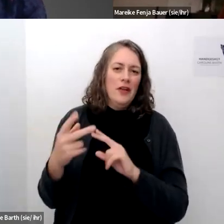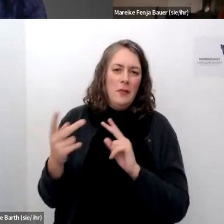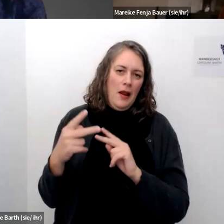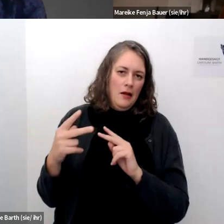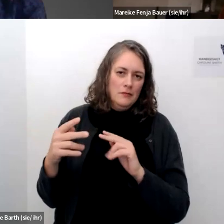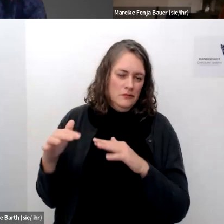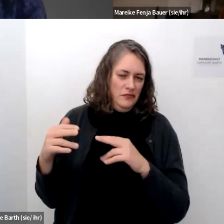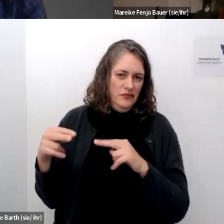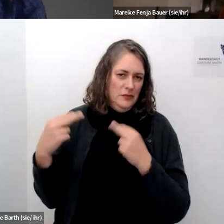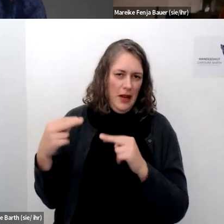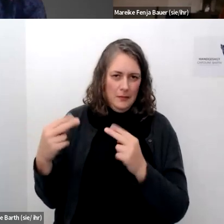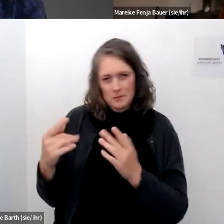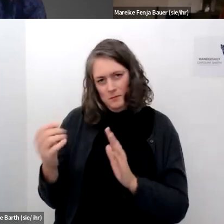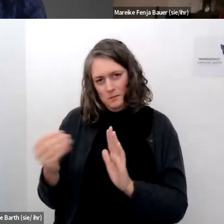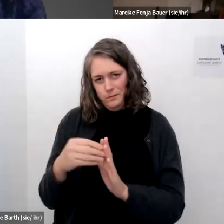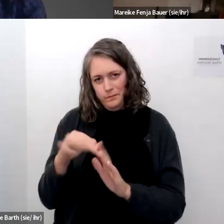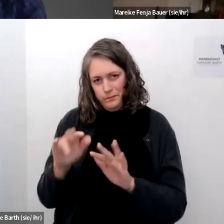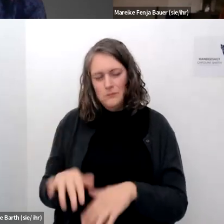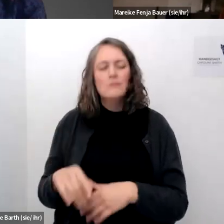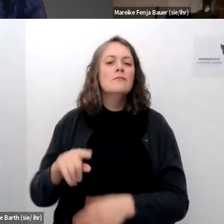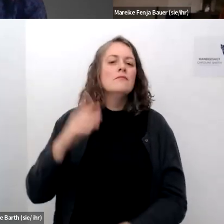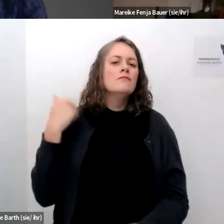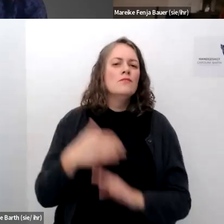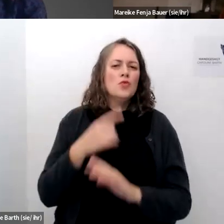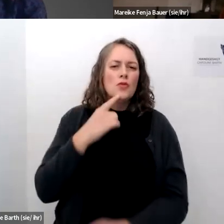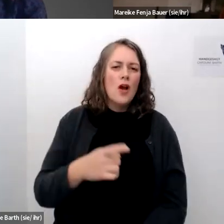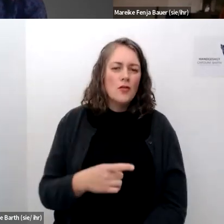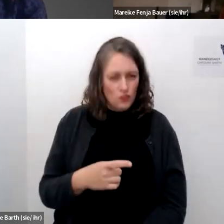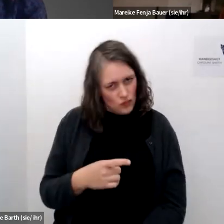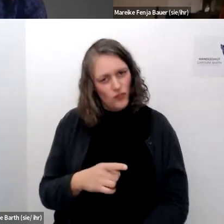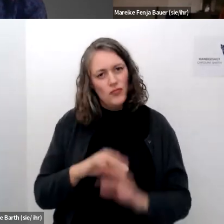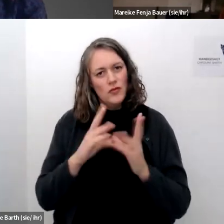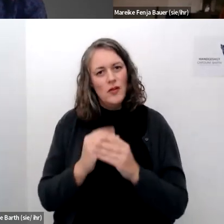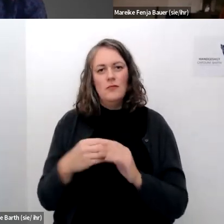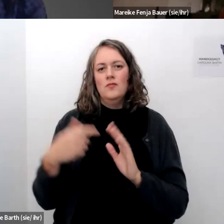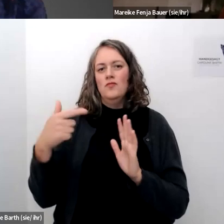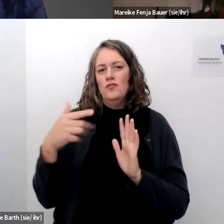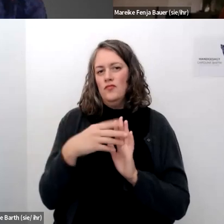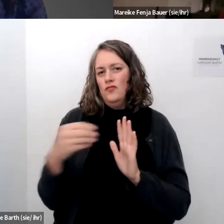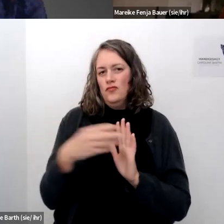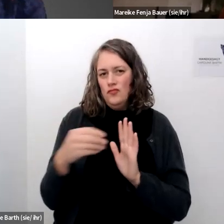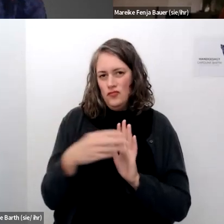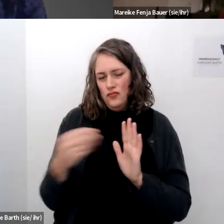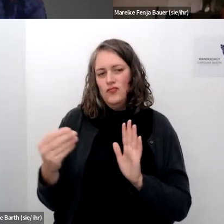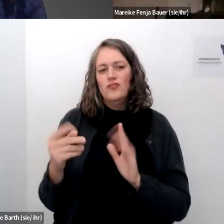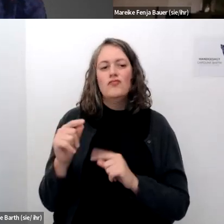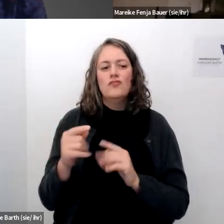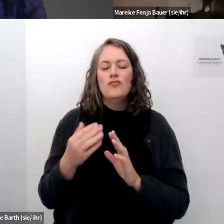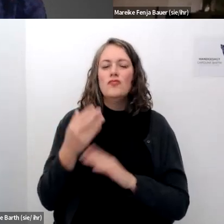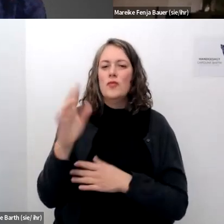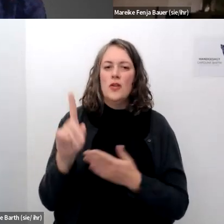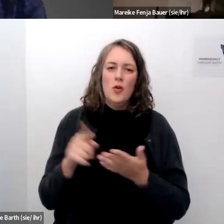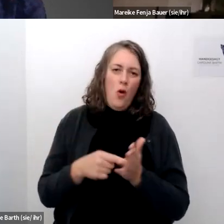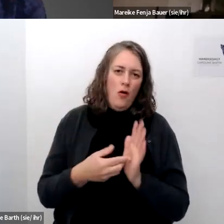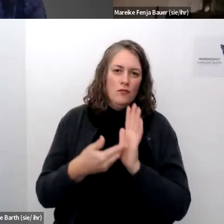hinterlassen wie gesagt ich habe es auch schon erwähnt das ganze wurde aufgezeichnet und wir stellen das dann auch noch mal zur verfügung